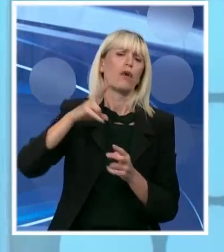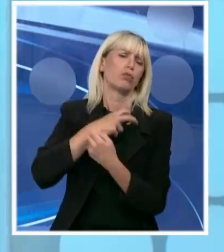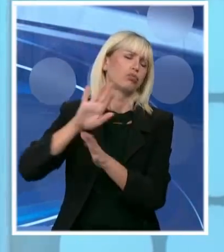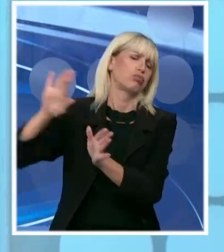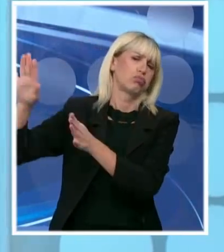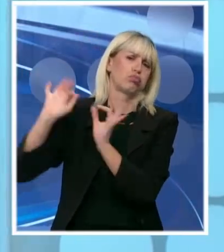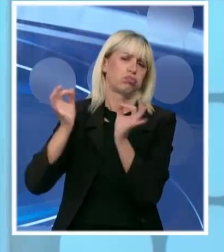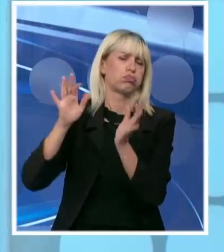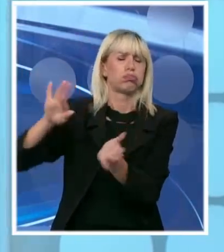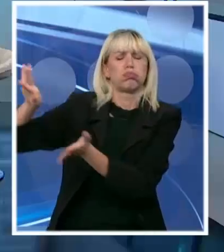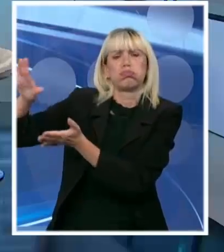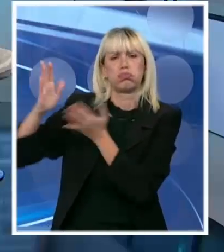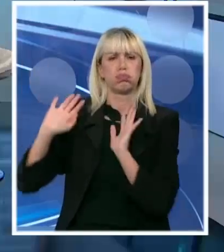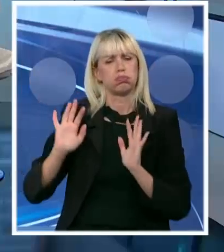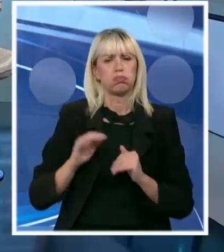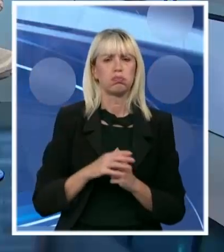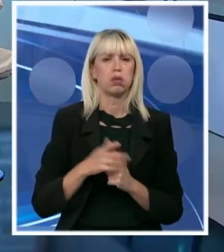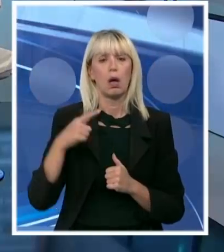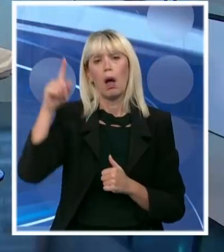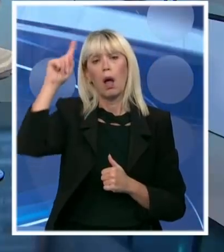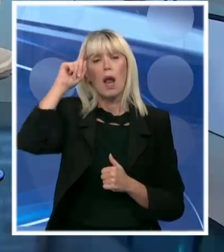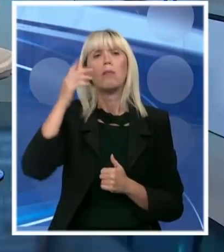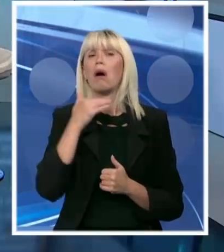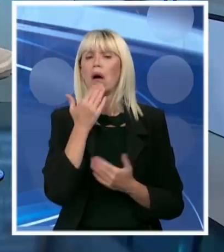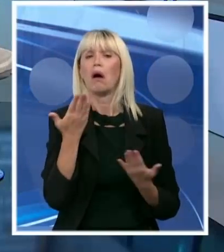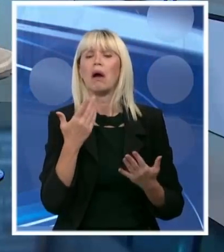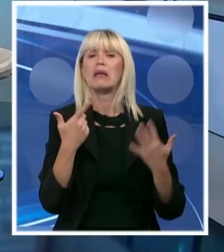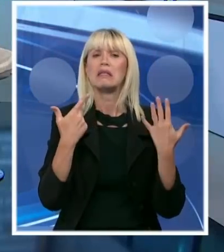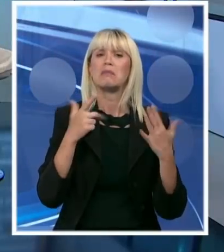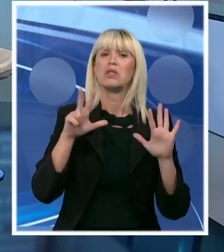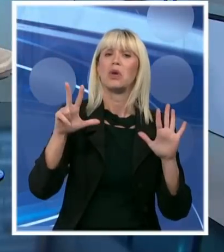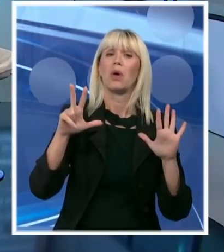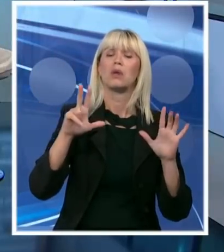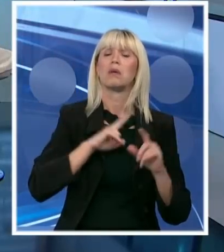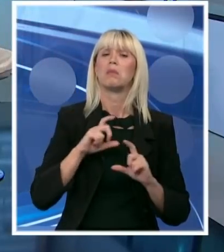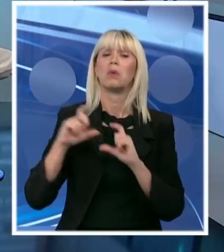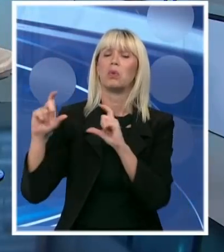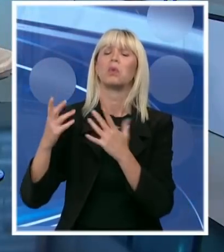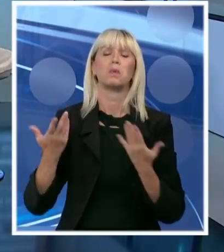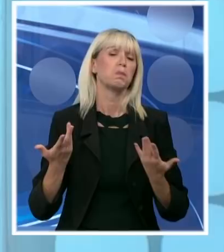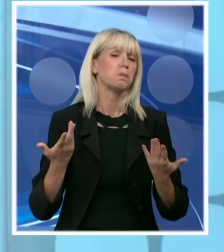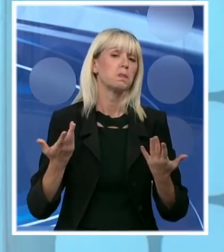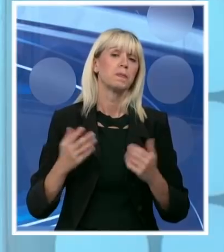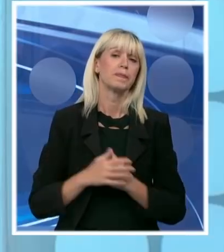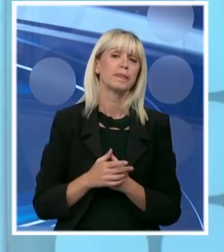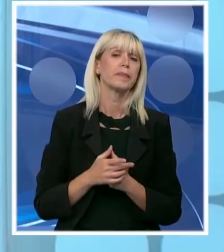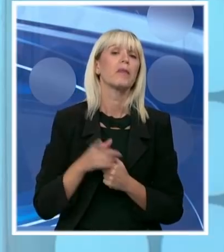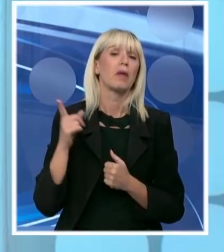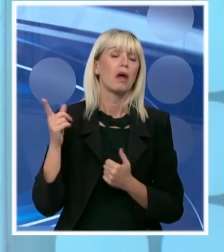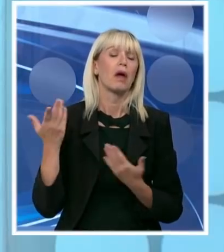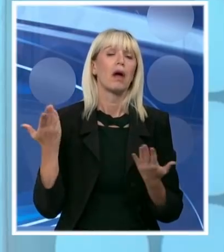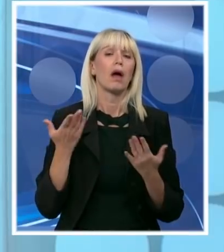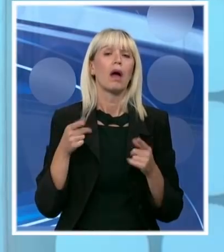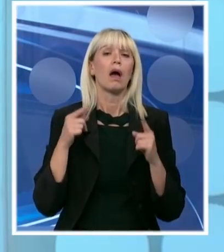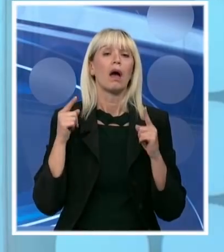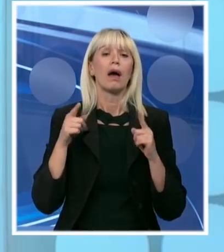to... Dobro, i Nemačka je na 81. Nemačka je na 78, ako sam dobro video. Ali i to je mnogo više. Njima